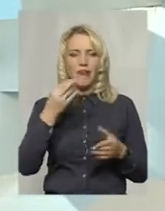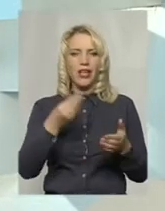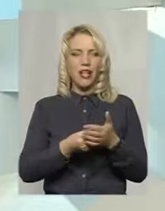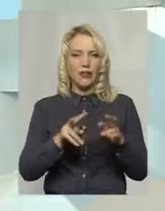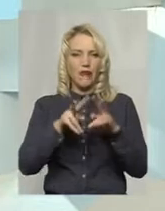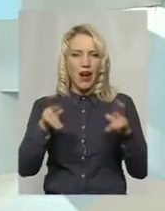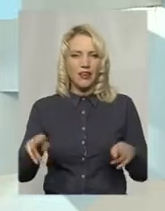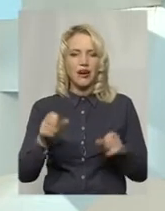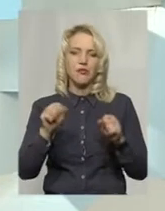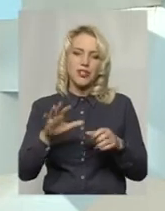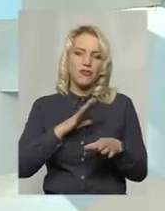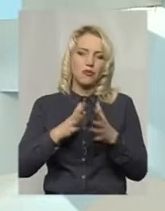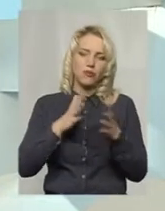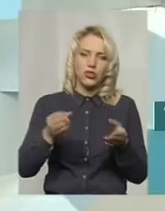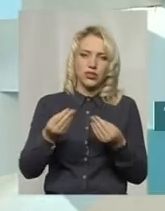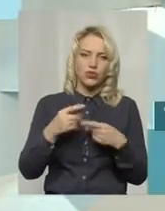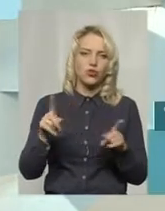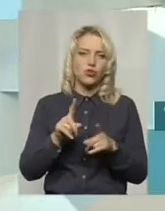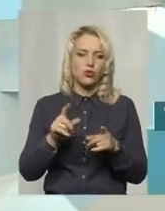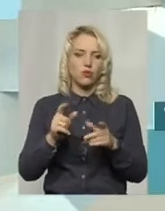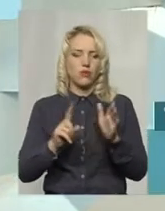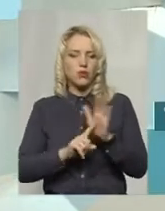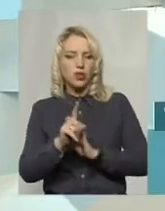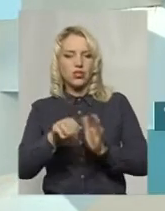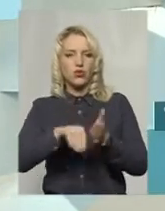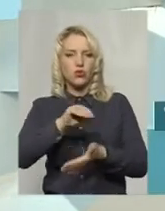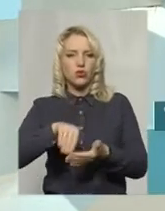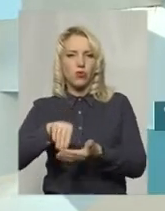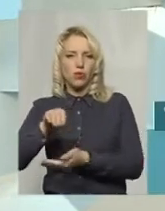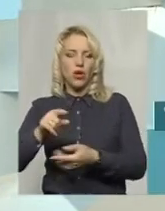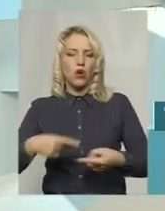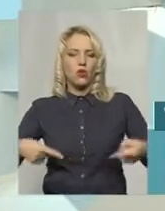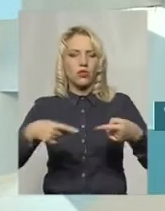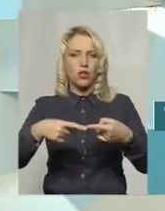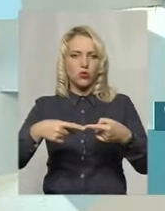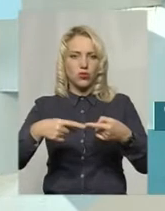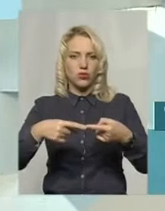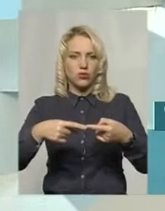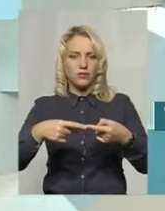сподіватися, можливо, трошки більше для того, щоб все ж таки розпочати закупівлю остаточно по